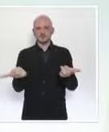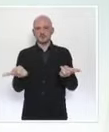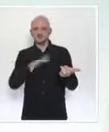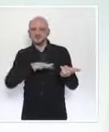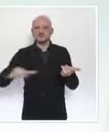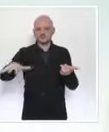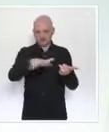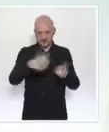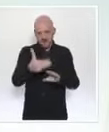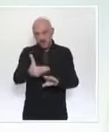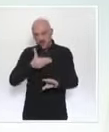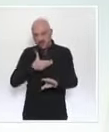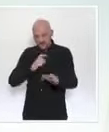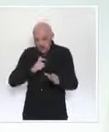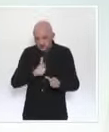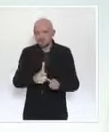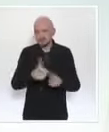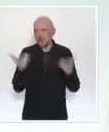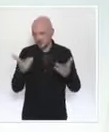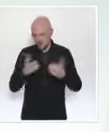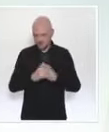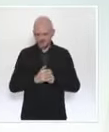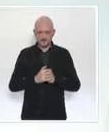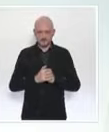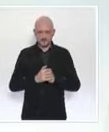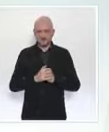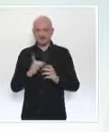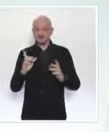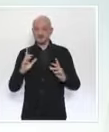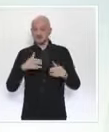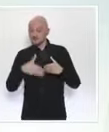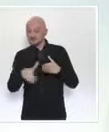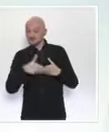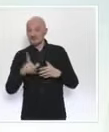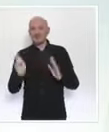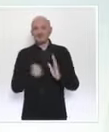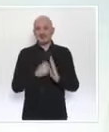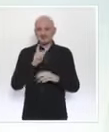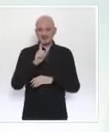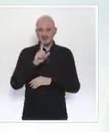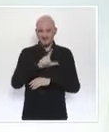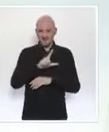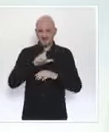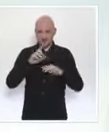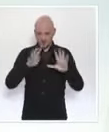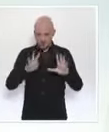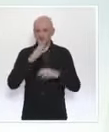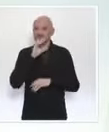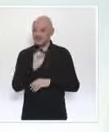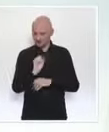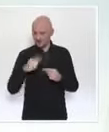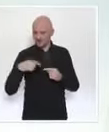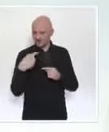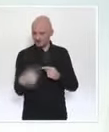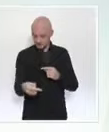Dans les tout prochains jours et en toute hypothèse avant le 29 décembre prochain, l'Agence européenne du